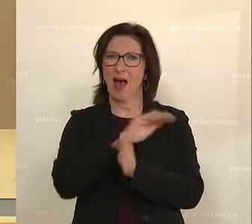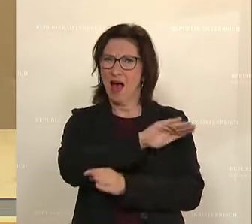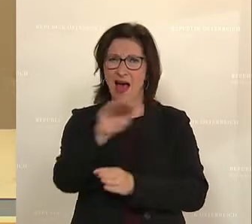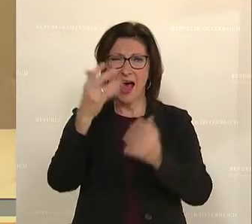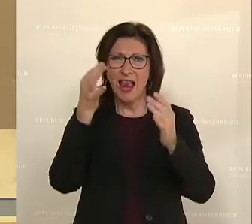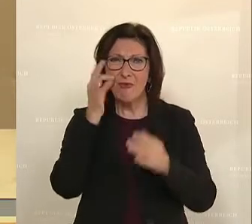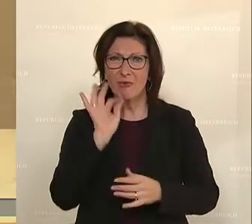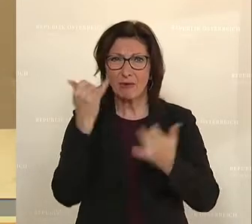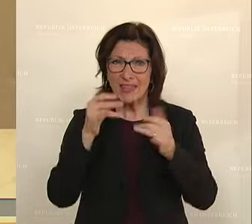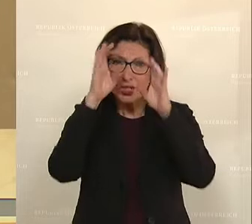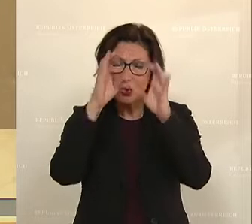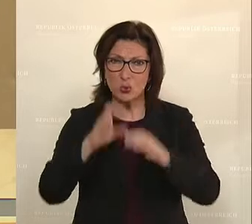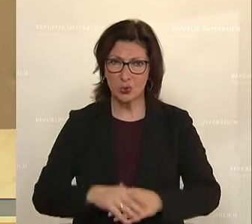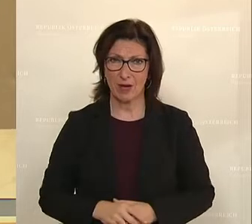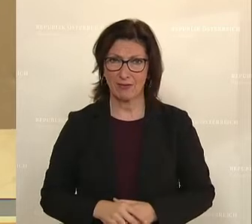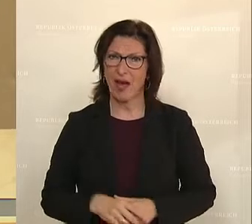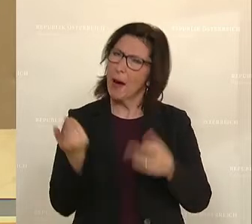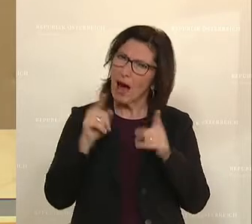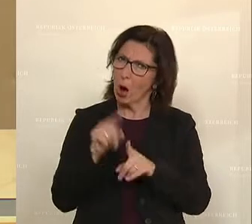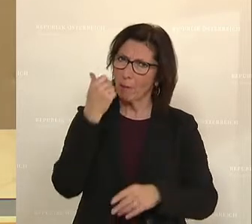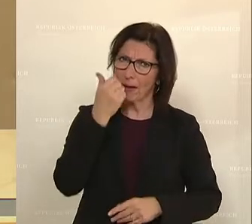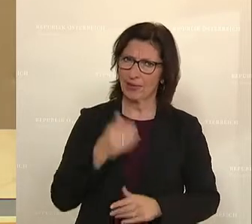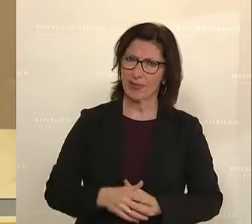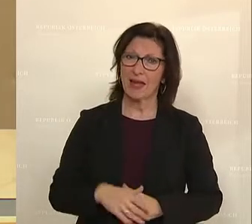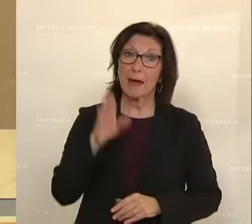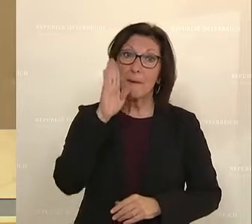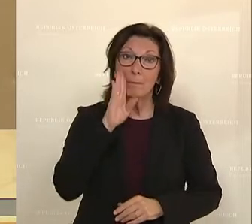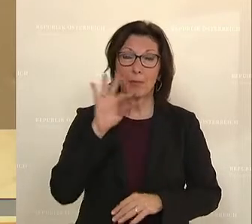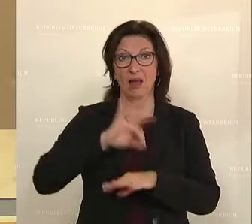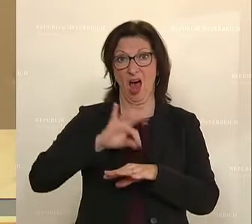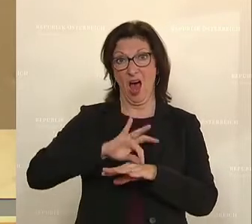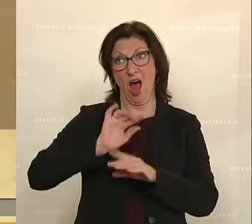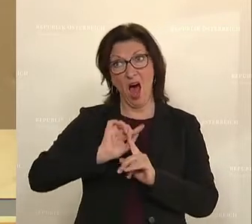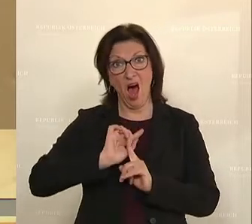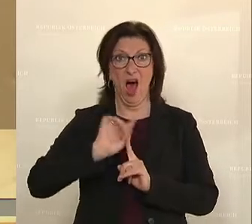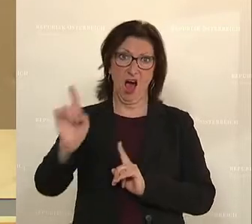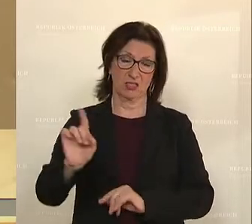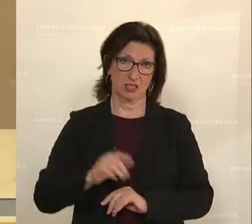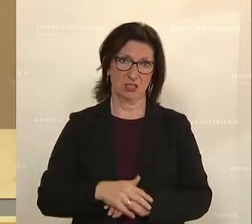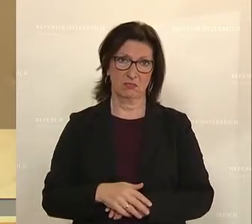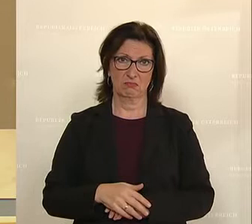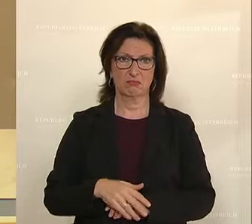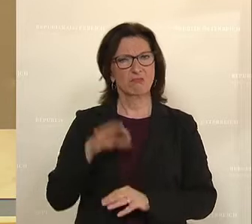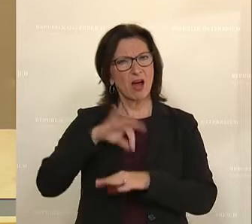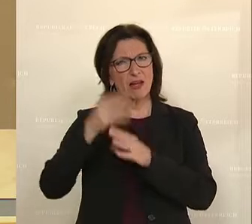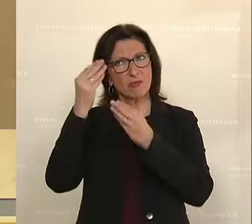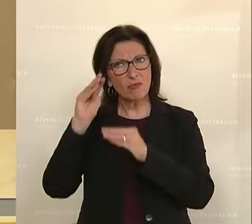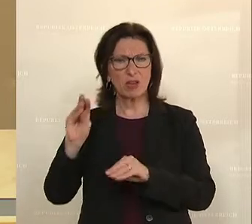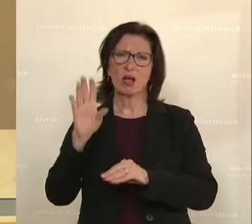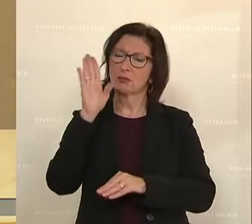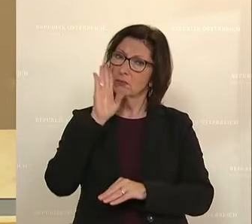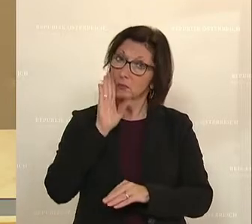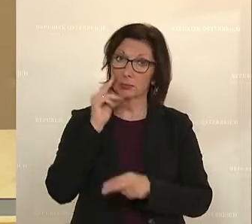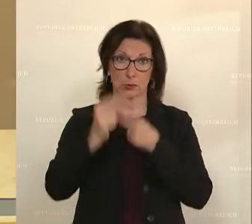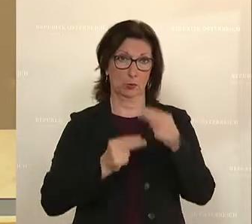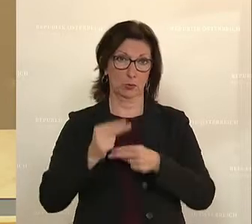an alle Frauen, aber auch an alle Männer. Gehen Sie zum Arzt Ihres Vertrauens. Lassen Sie sich untersuchen. Und das